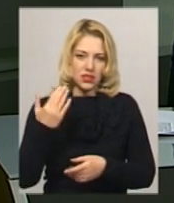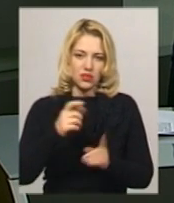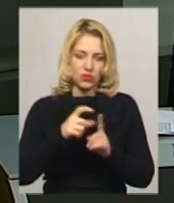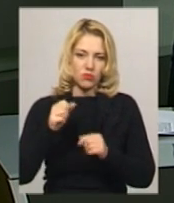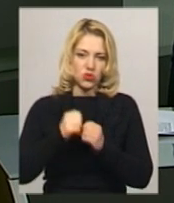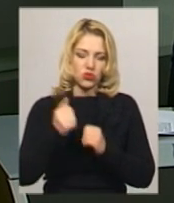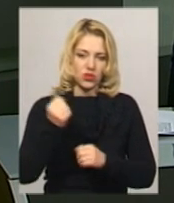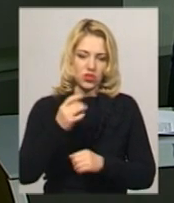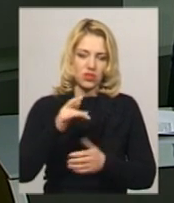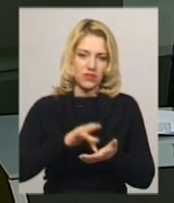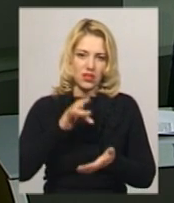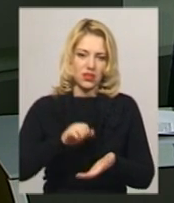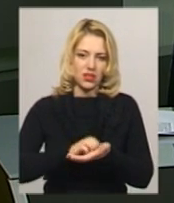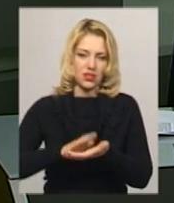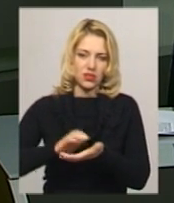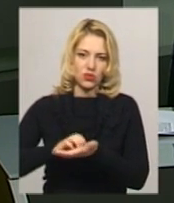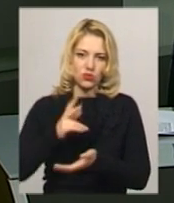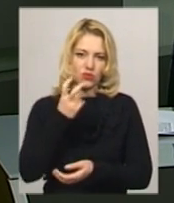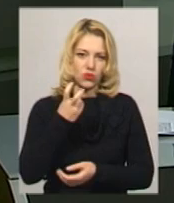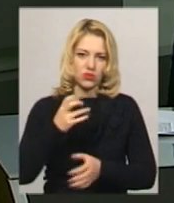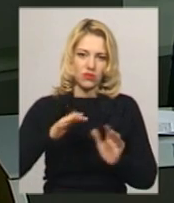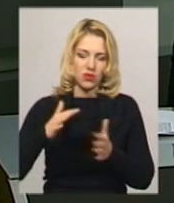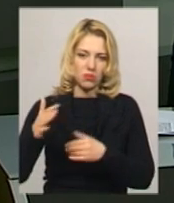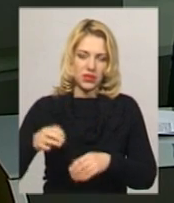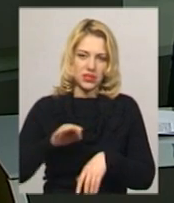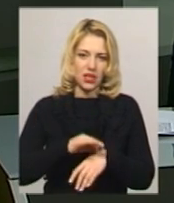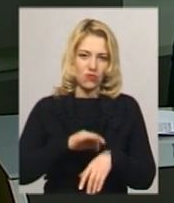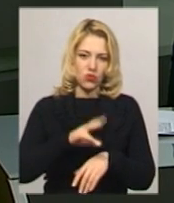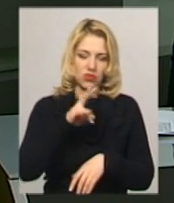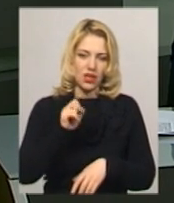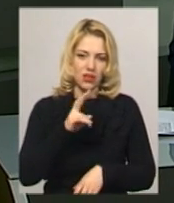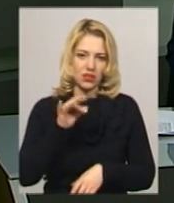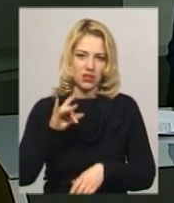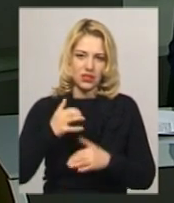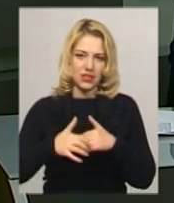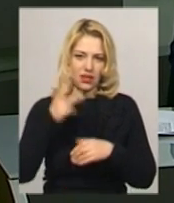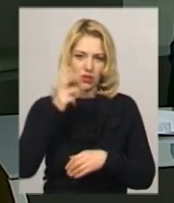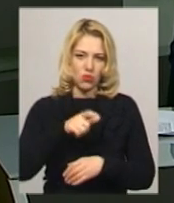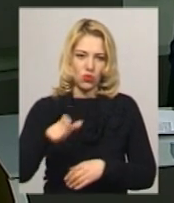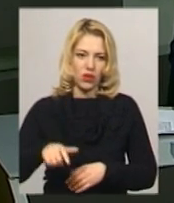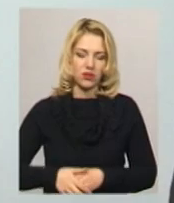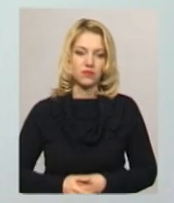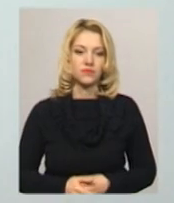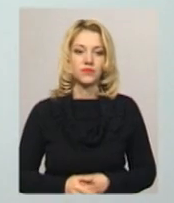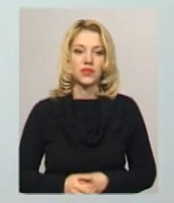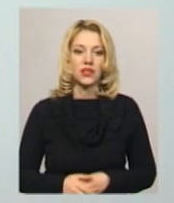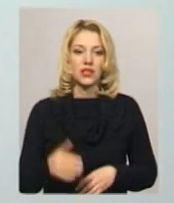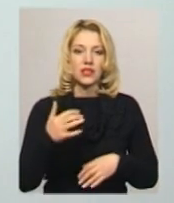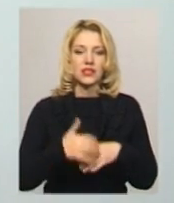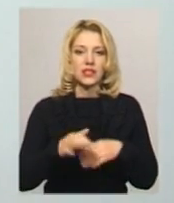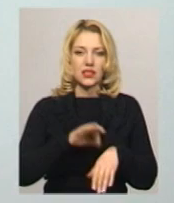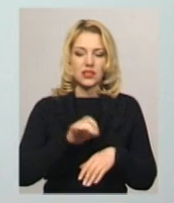щотижня у центрі реєструють близько 200 випадків захворюваності на кір серед подолян. Серед